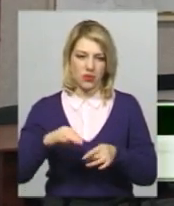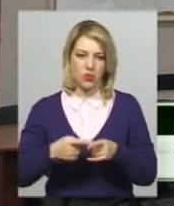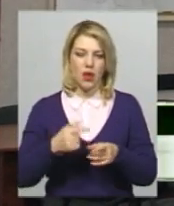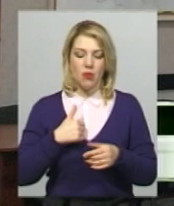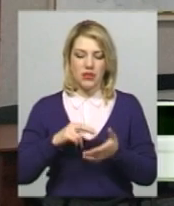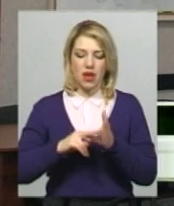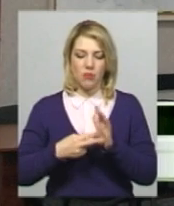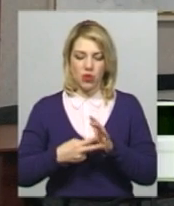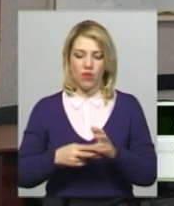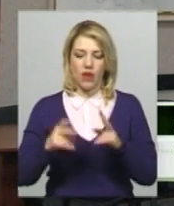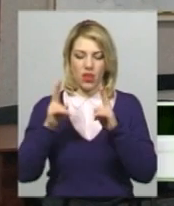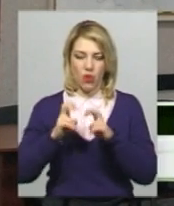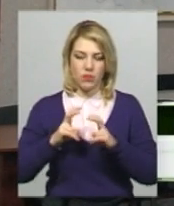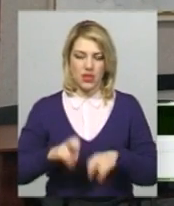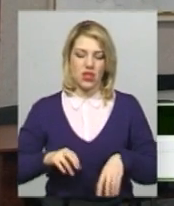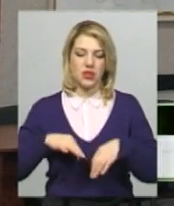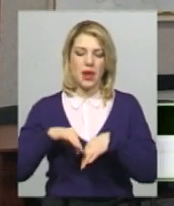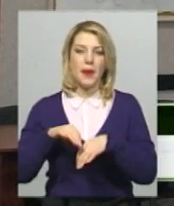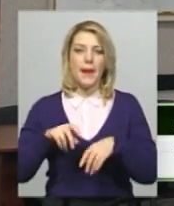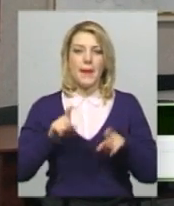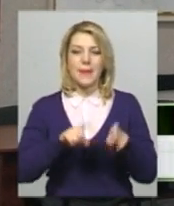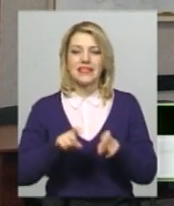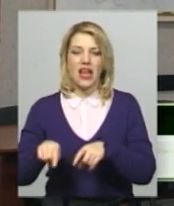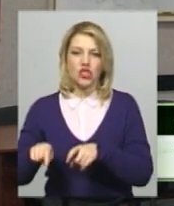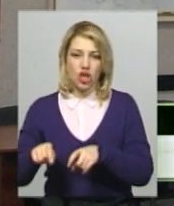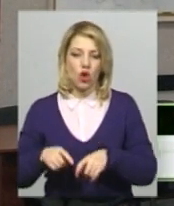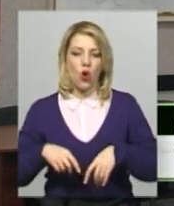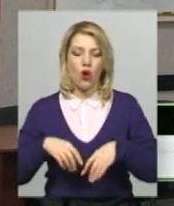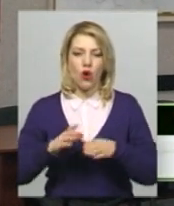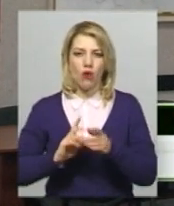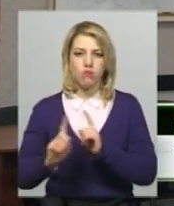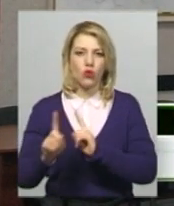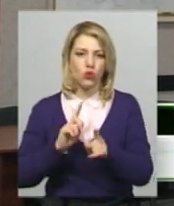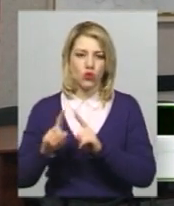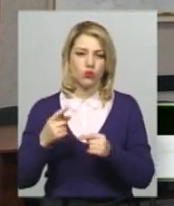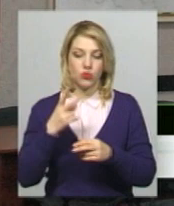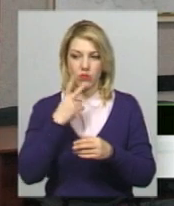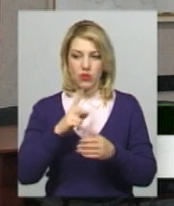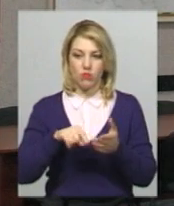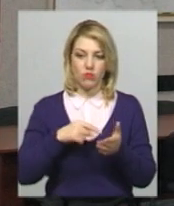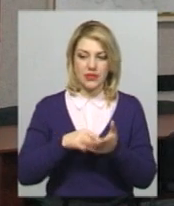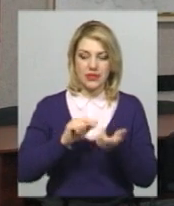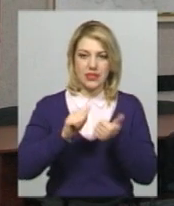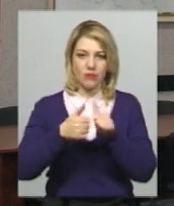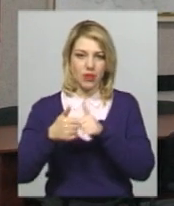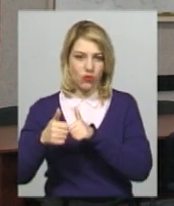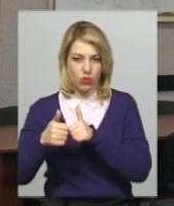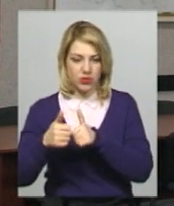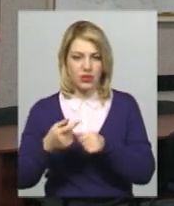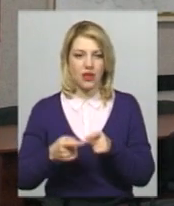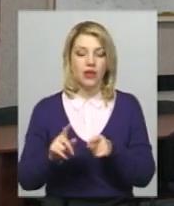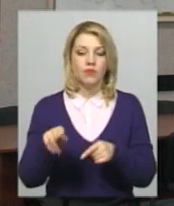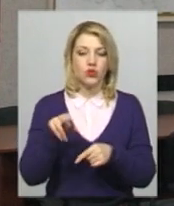обстеження пасажиропотоку. Чому ми так вирішили? Тому що бачимо, що в місті змінюються тенденція щодо